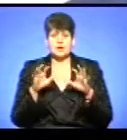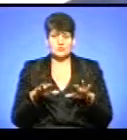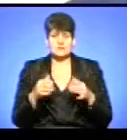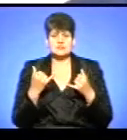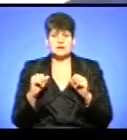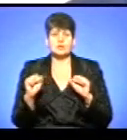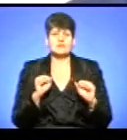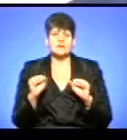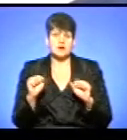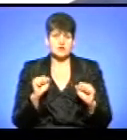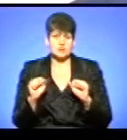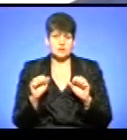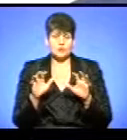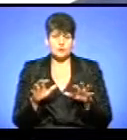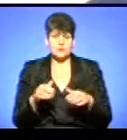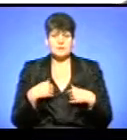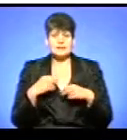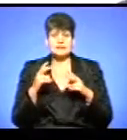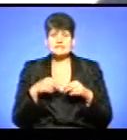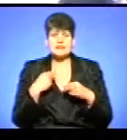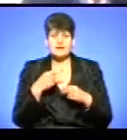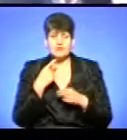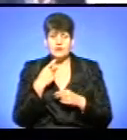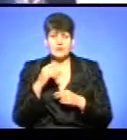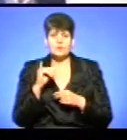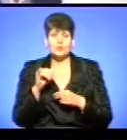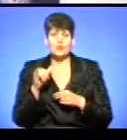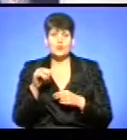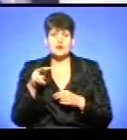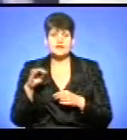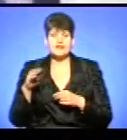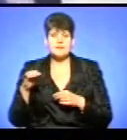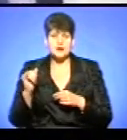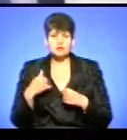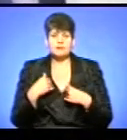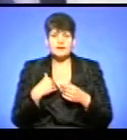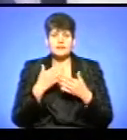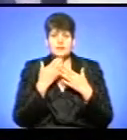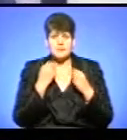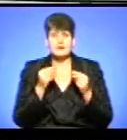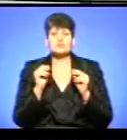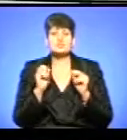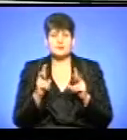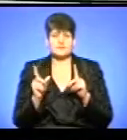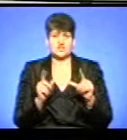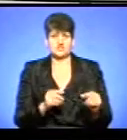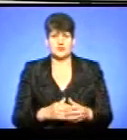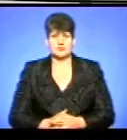відряджена. Ми не ставимо ультиматум, ми просто розказуємо, що ми не маємо чим виїжджати.